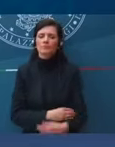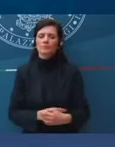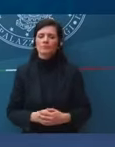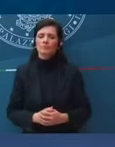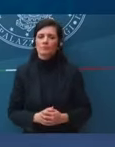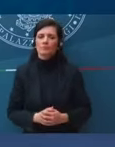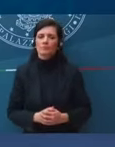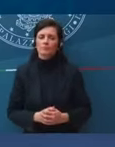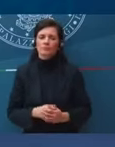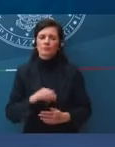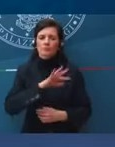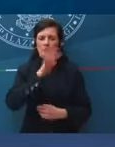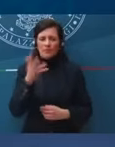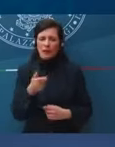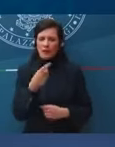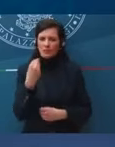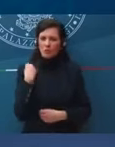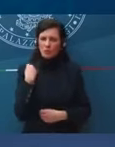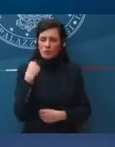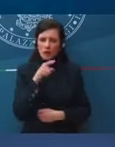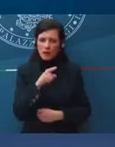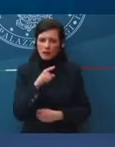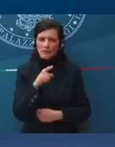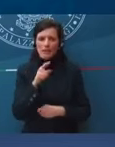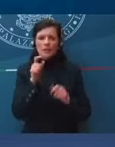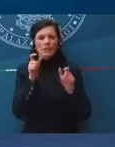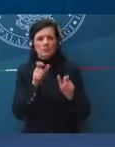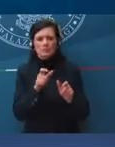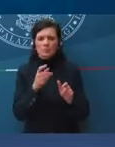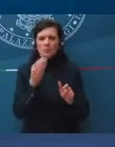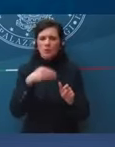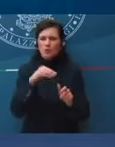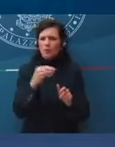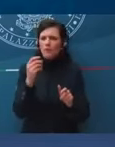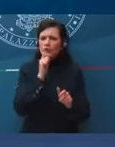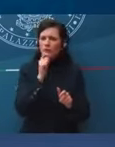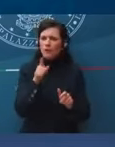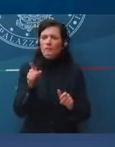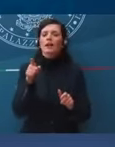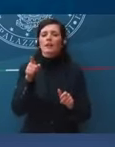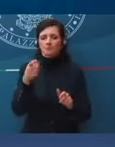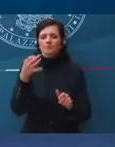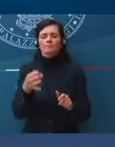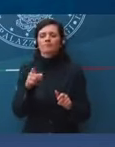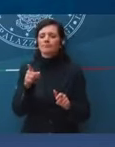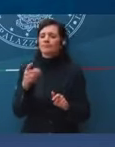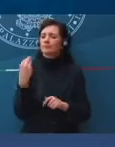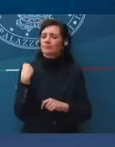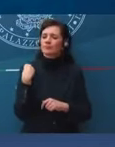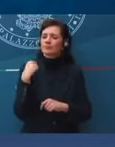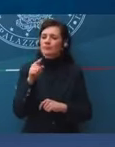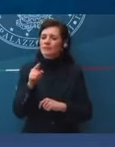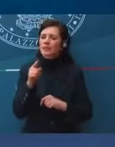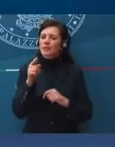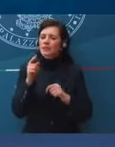L'altro punto riguardava la semplificazione. Dov'è? Ecco, la semplificazione.